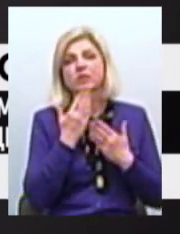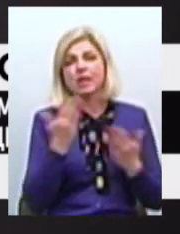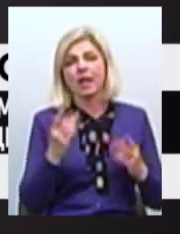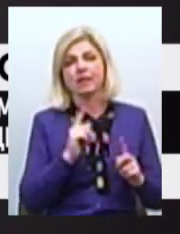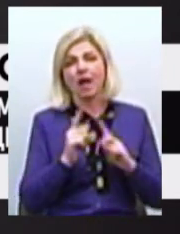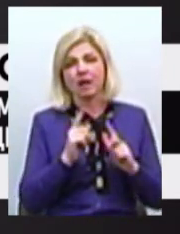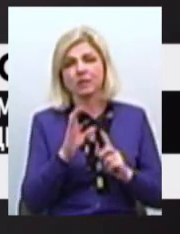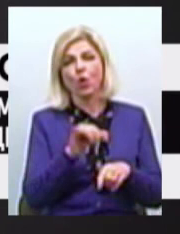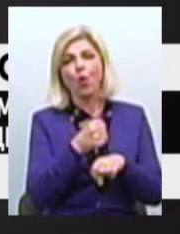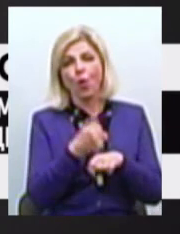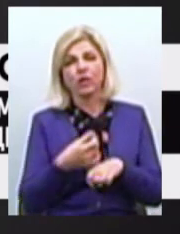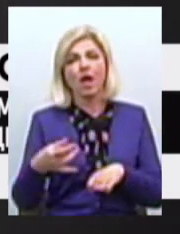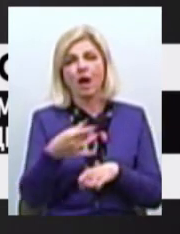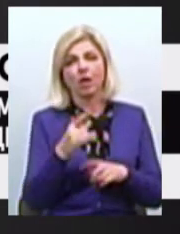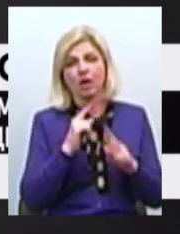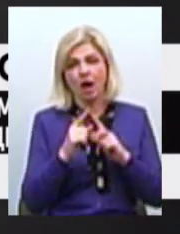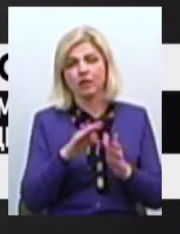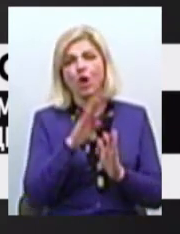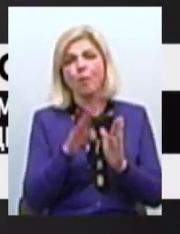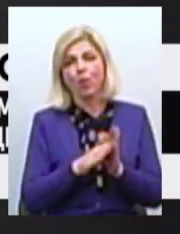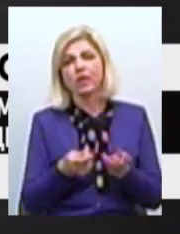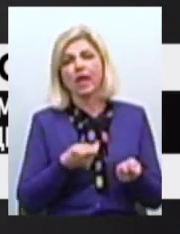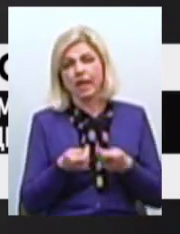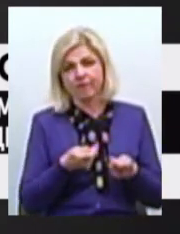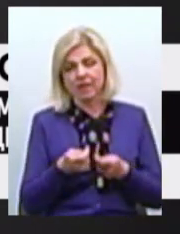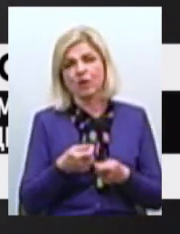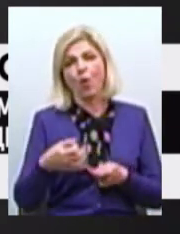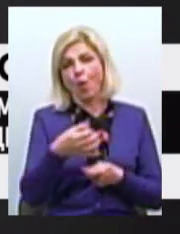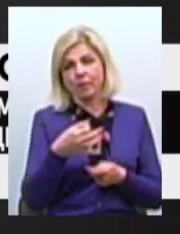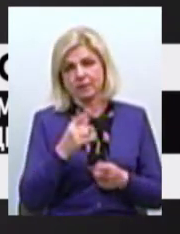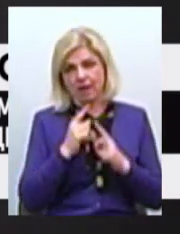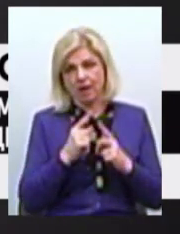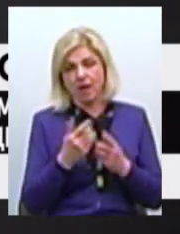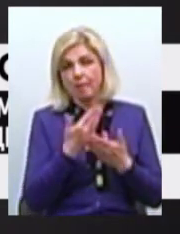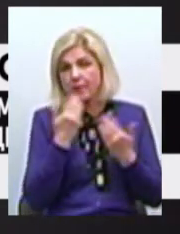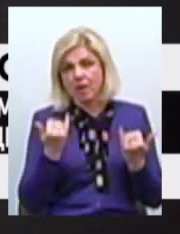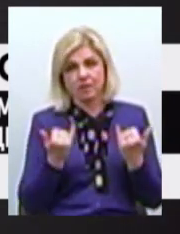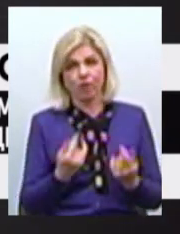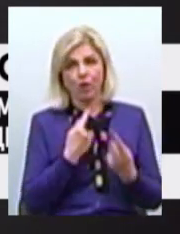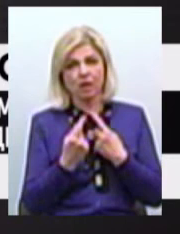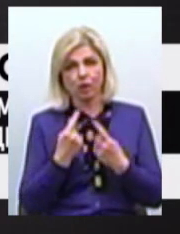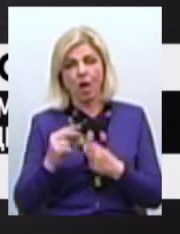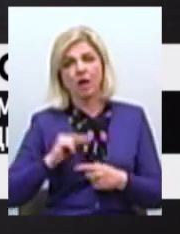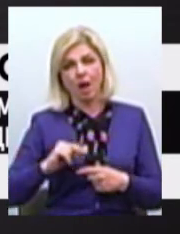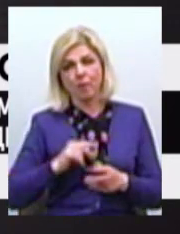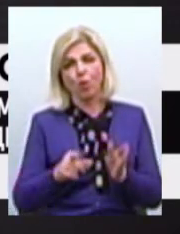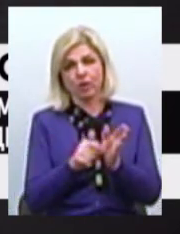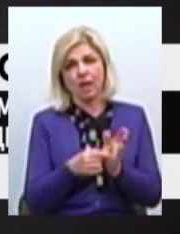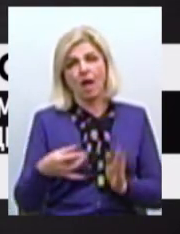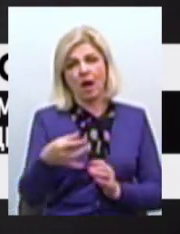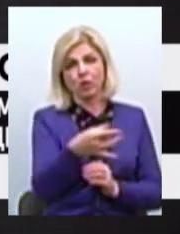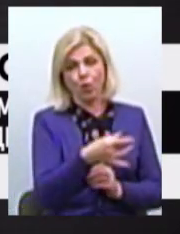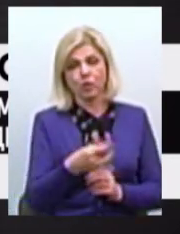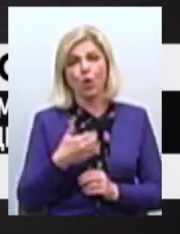головами районних рад Під керівництвом голови обласної ради На сьогоднішній день нема діалогу Роботи з районами Ось я хотів